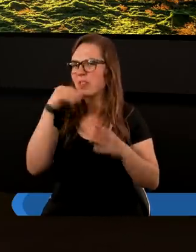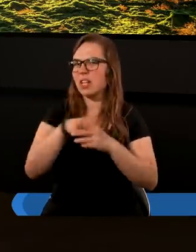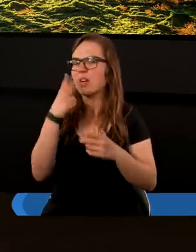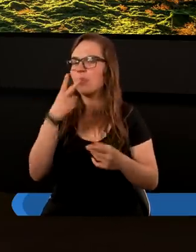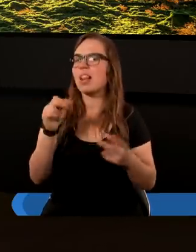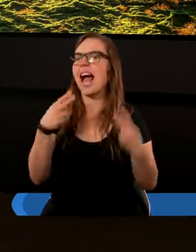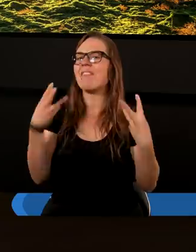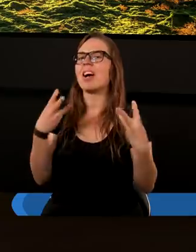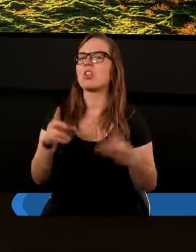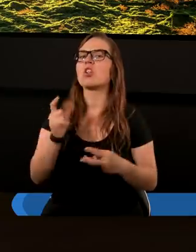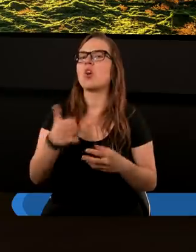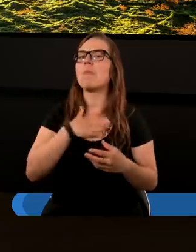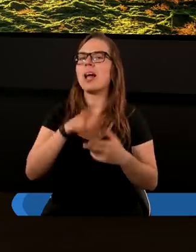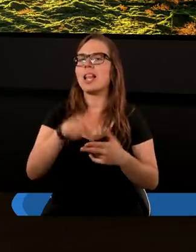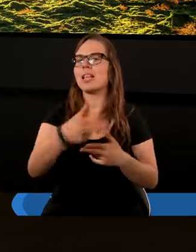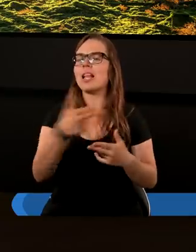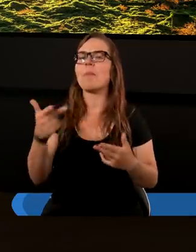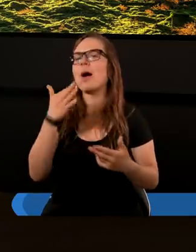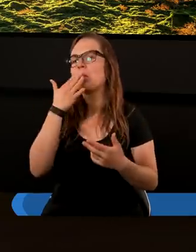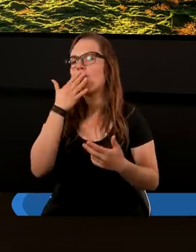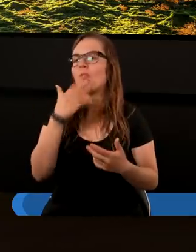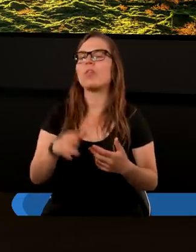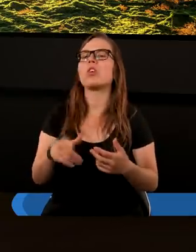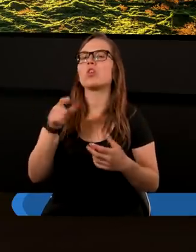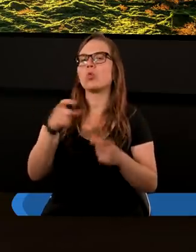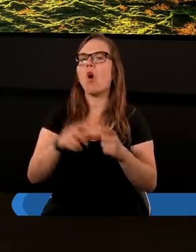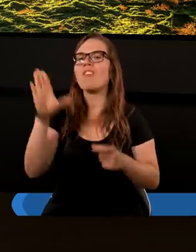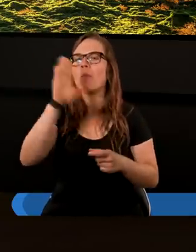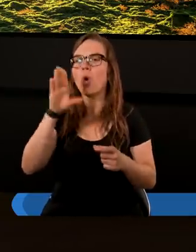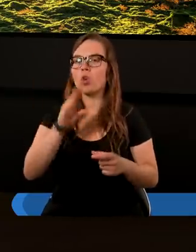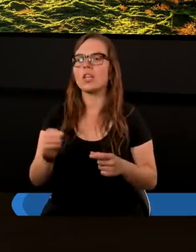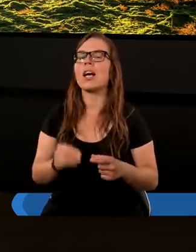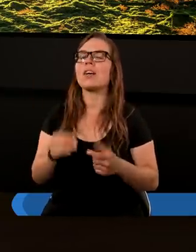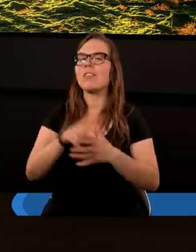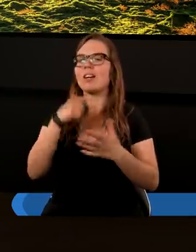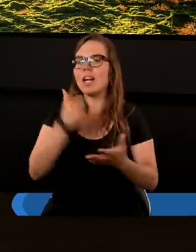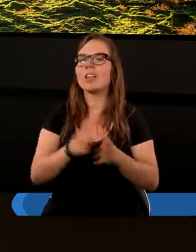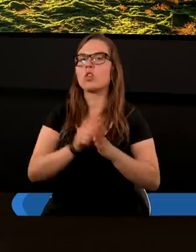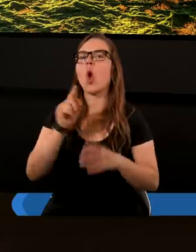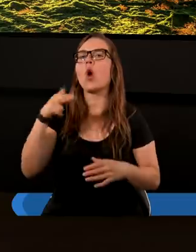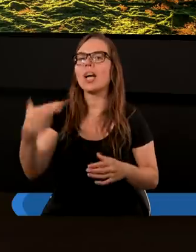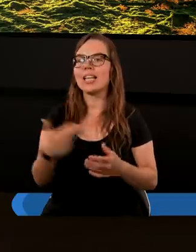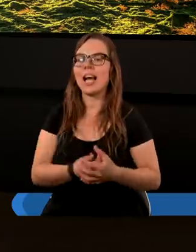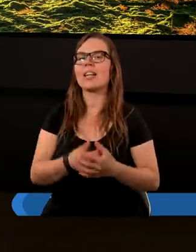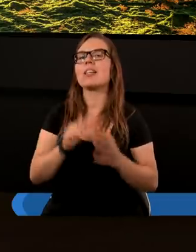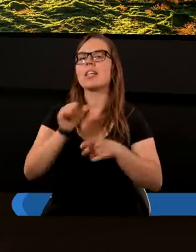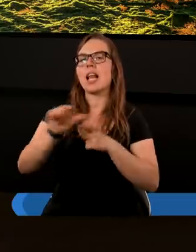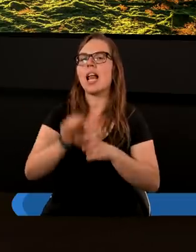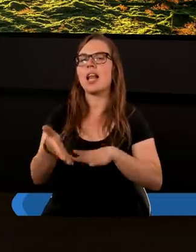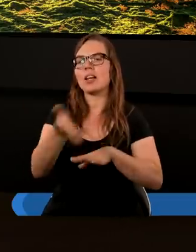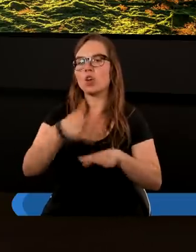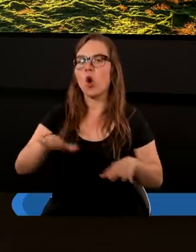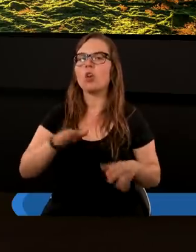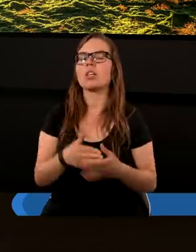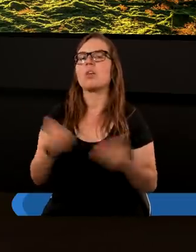najważniejsze, co na ten temat mówi Słowo Boże. Tu z listu do Koryntian jedenasty